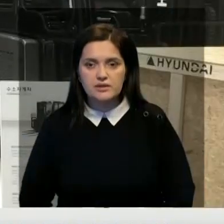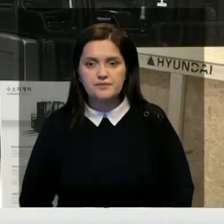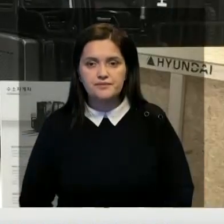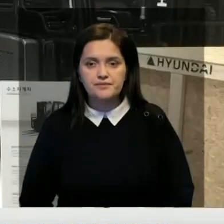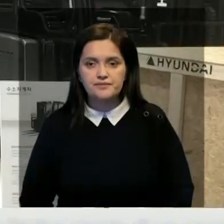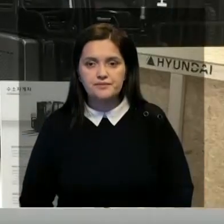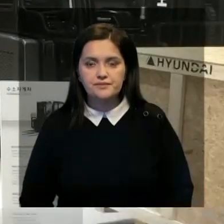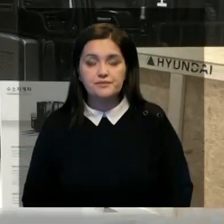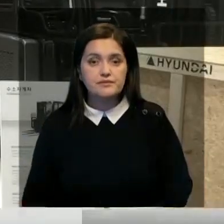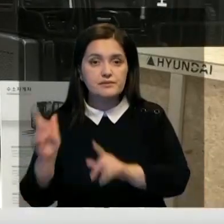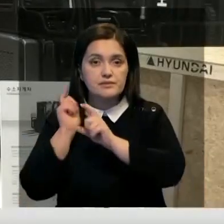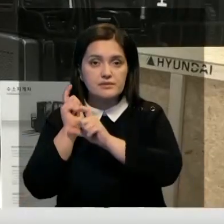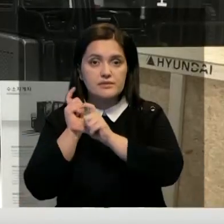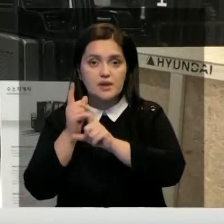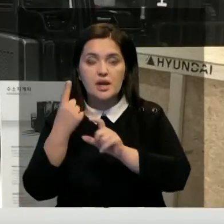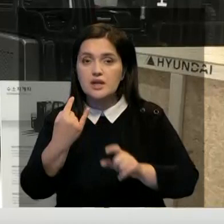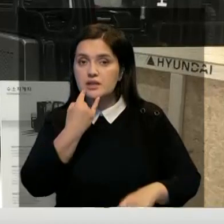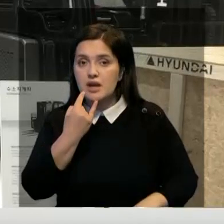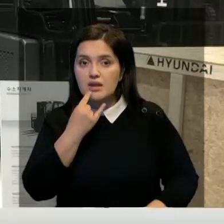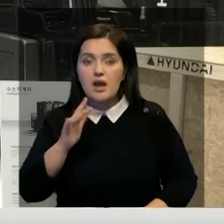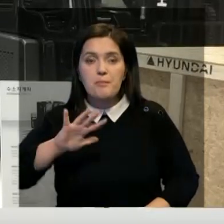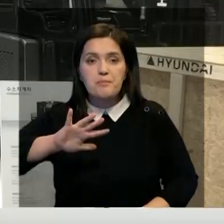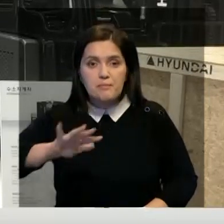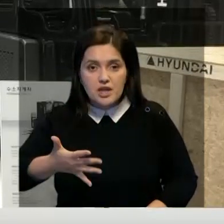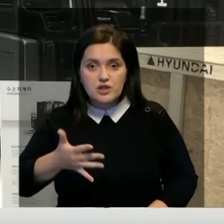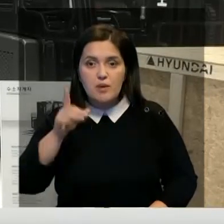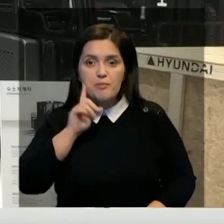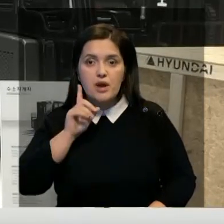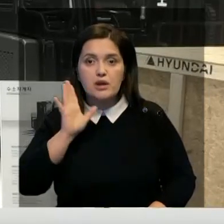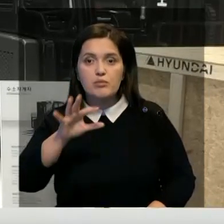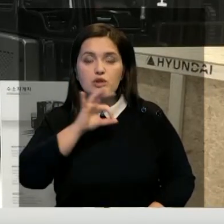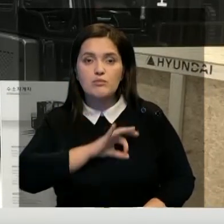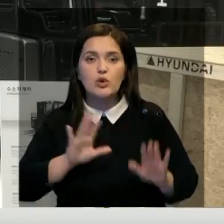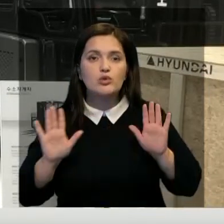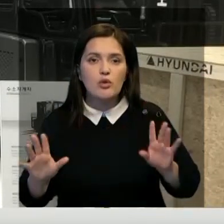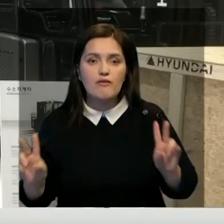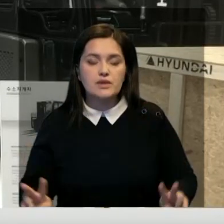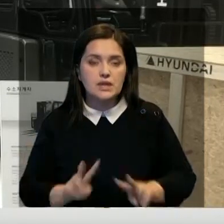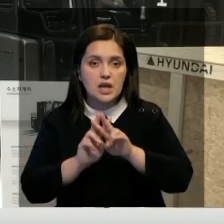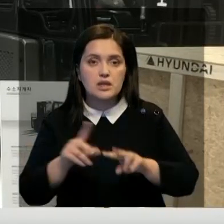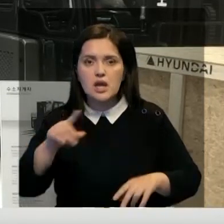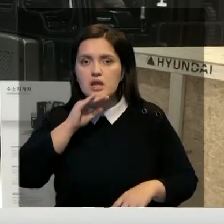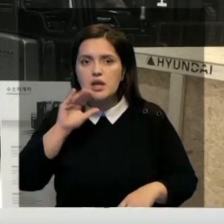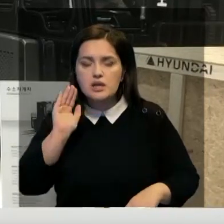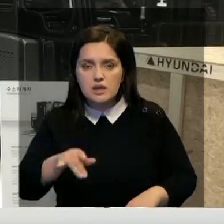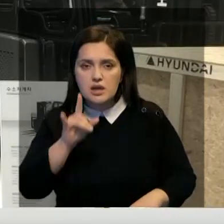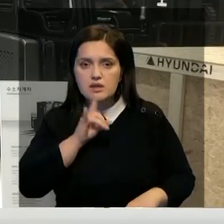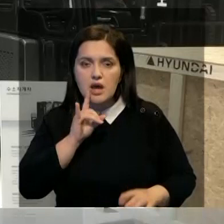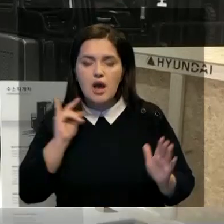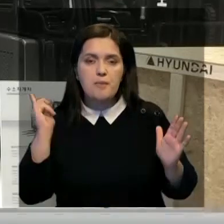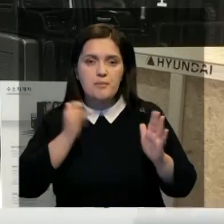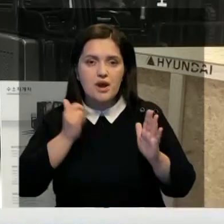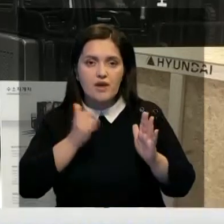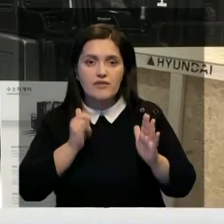Погрузчик может работать на одной зарядке 5 часов, пока будет использован только в столичном регионе. Там достаточно заправочных станций.